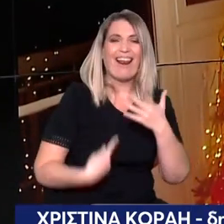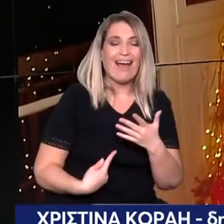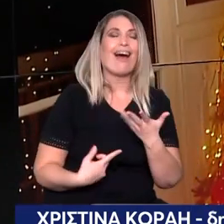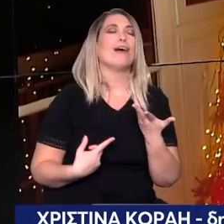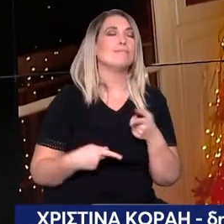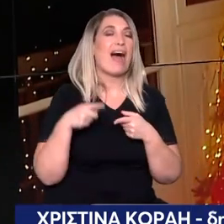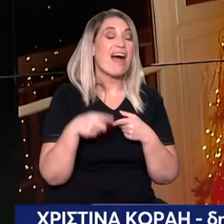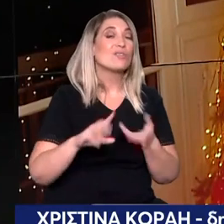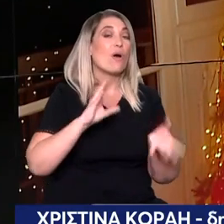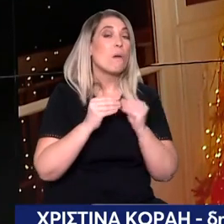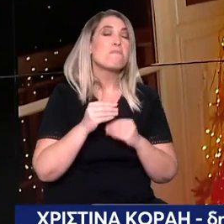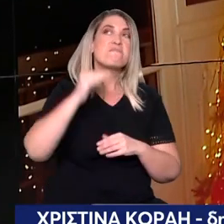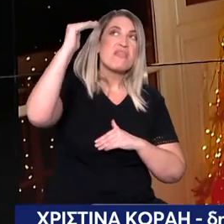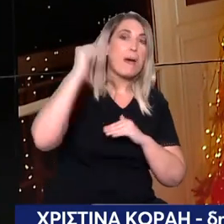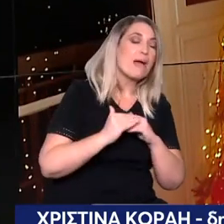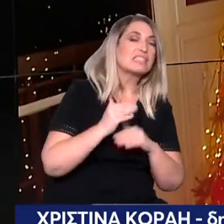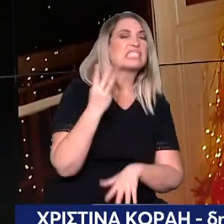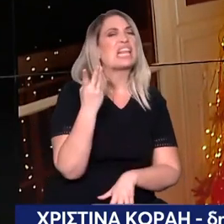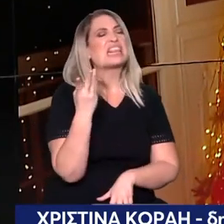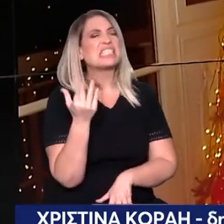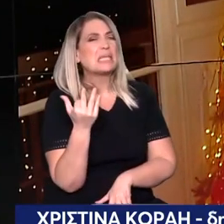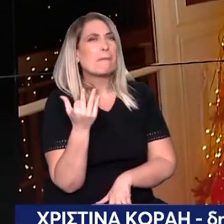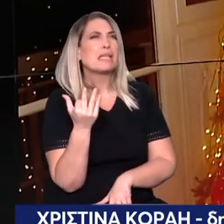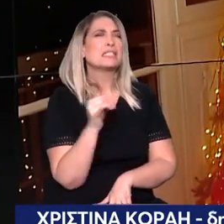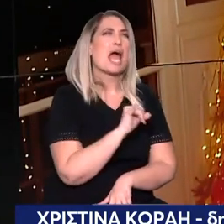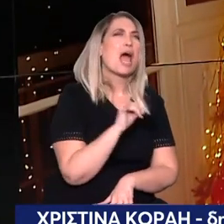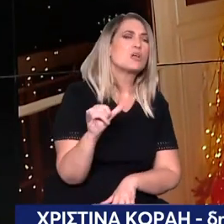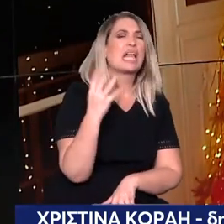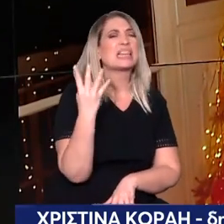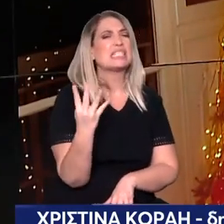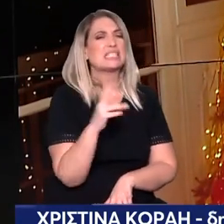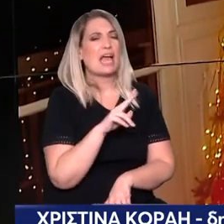θα καταλήξει να παίρνει γύρω στα 3,5 με 4.